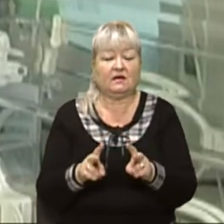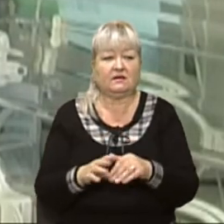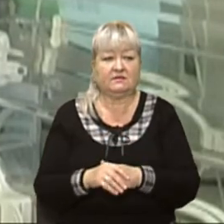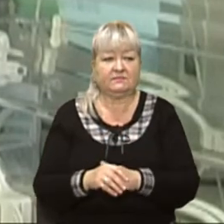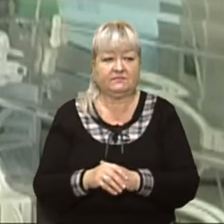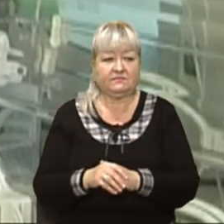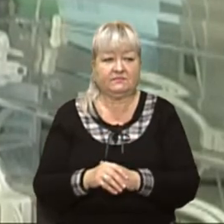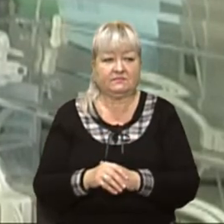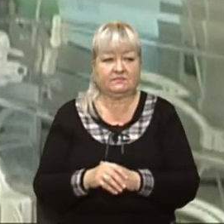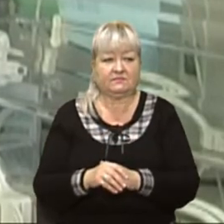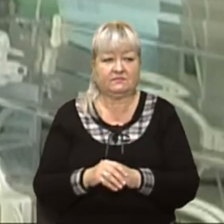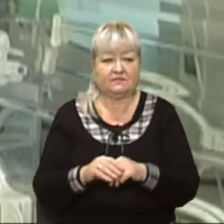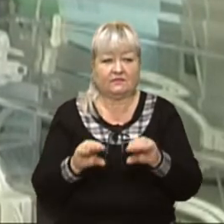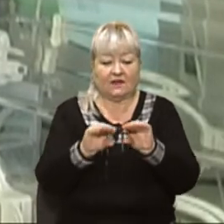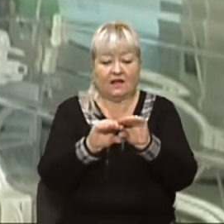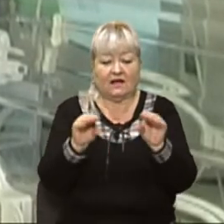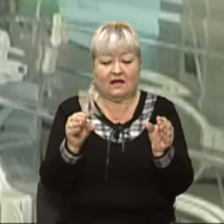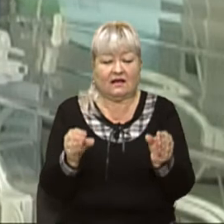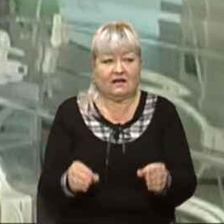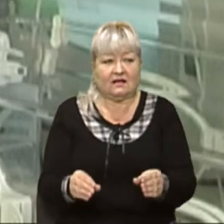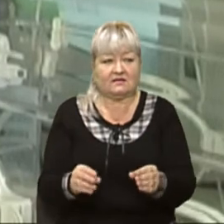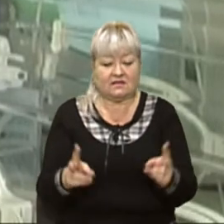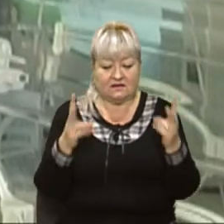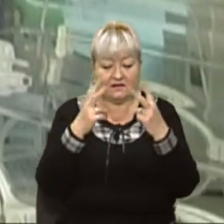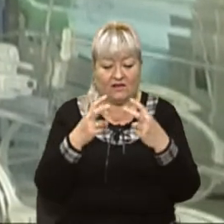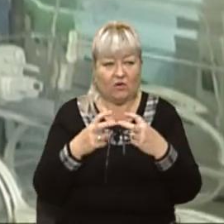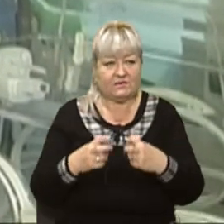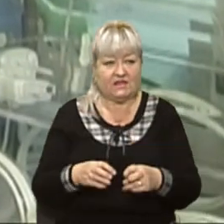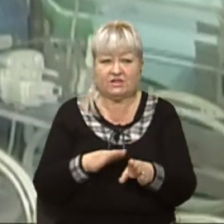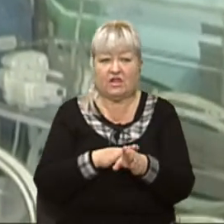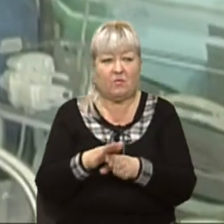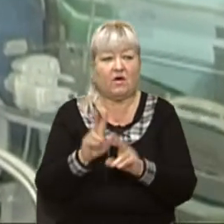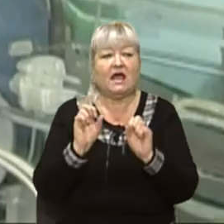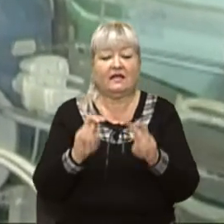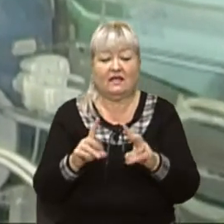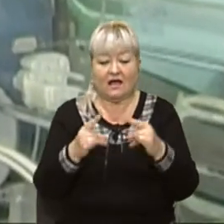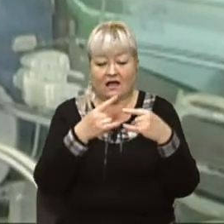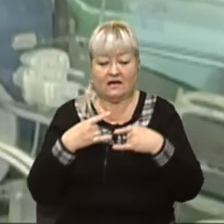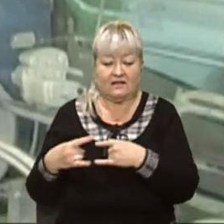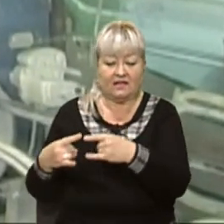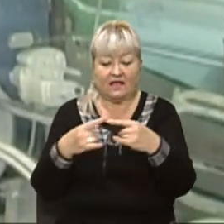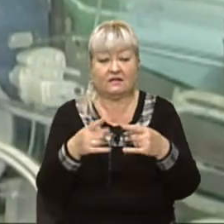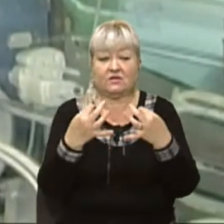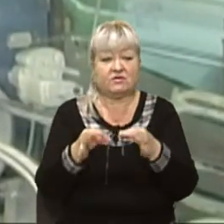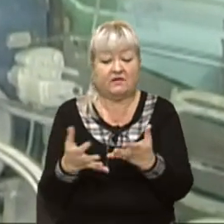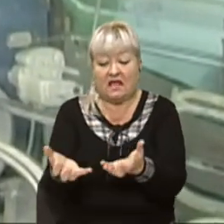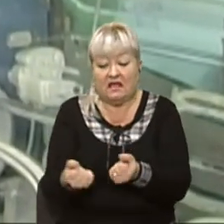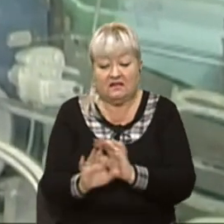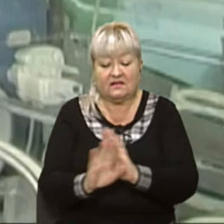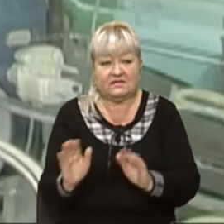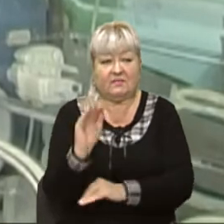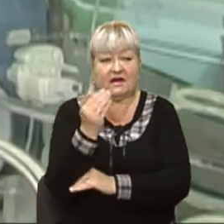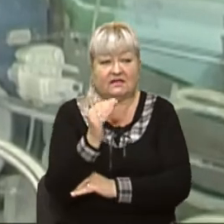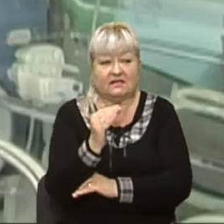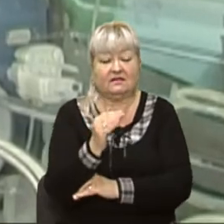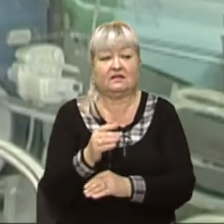касет, для обстеження рентгенологічного. Воно дозволяє нам не вдіставати дітейську везю, а просто